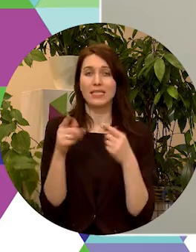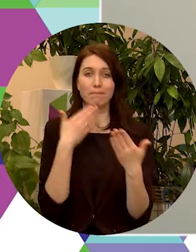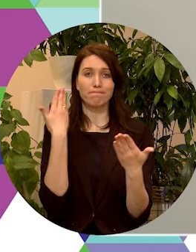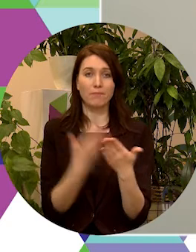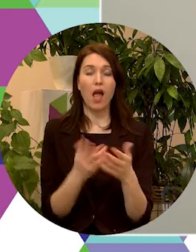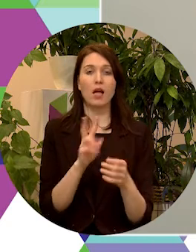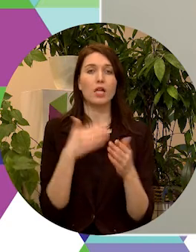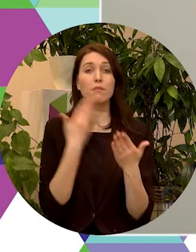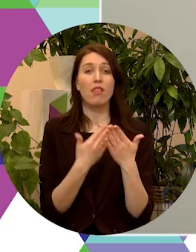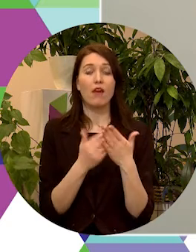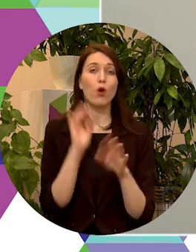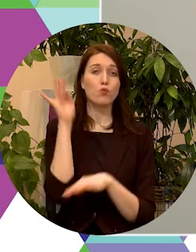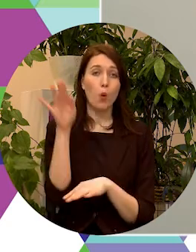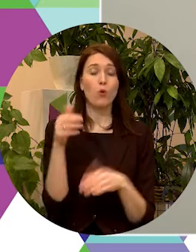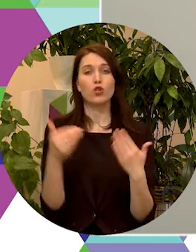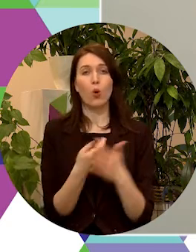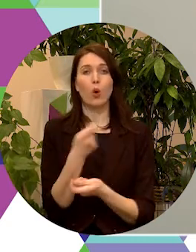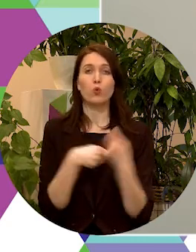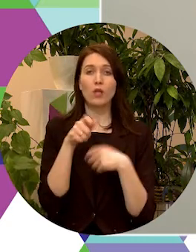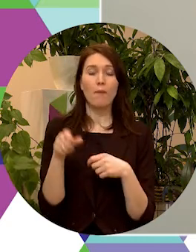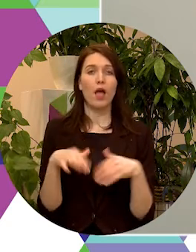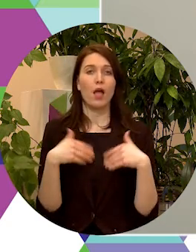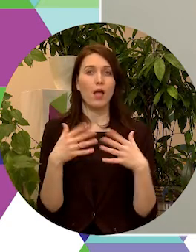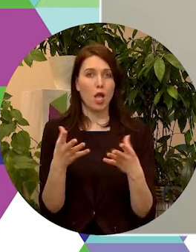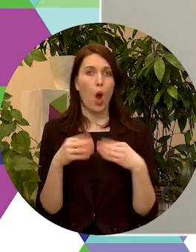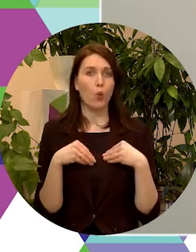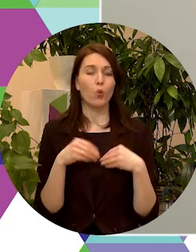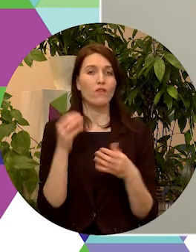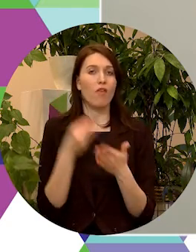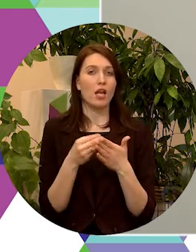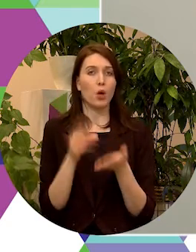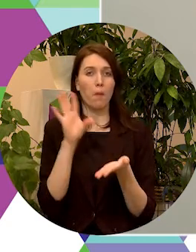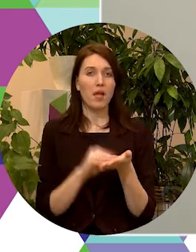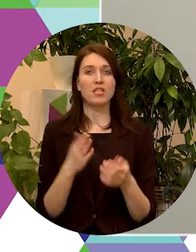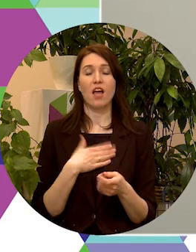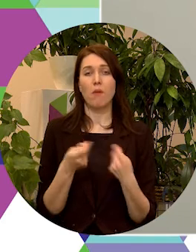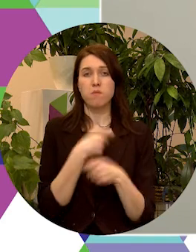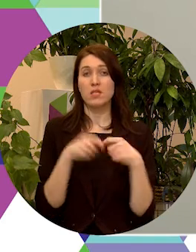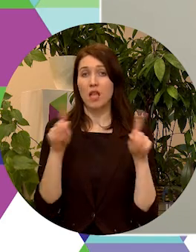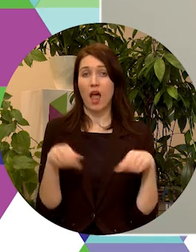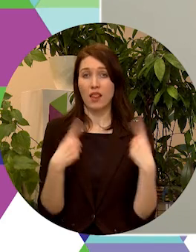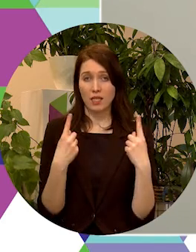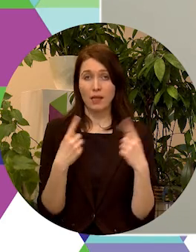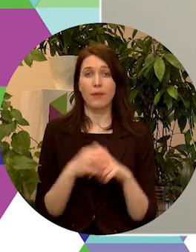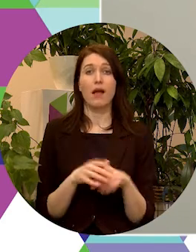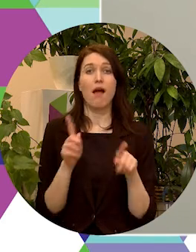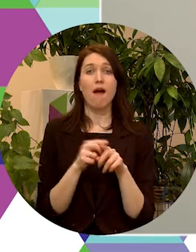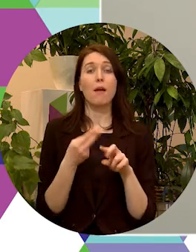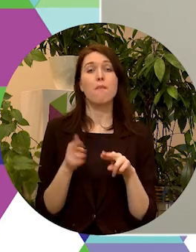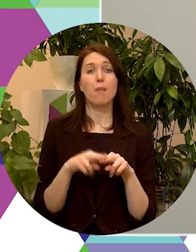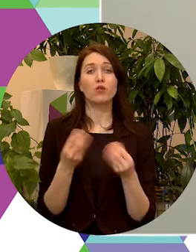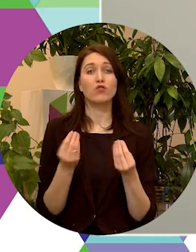topošiem un jauniem uzņēmējiem iegūt vērtīgi pieredzi savu biznesu attīstībai un arī papildus